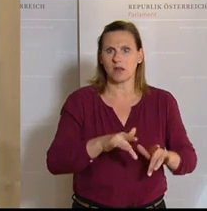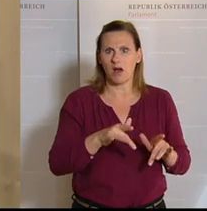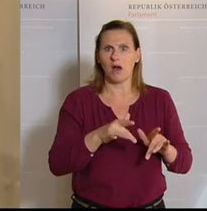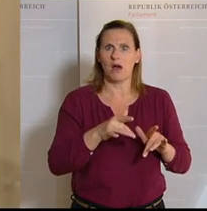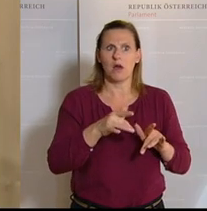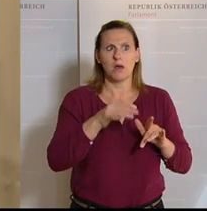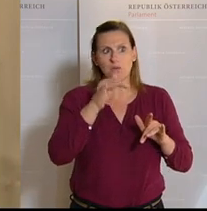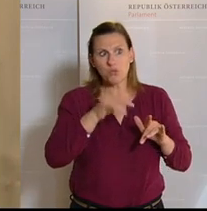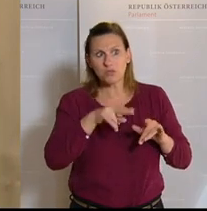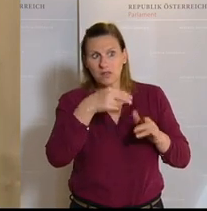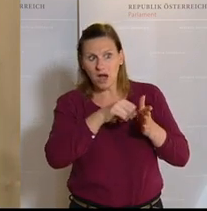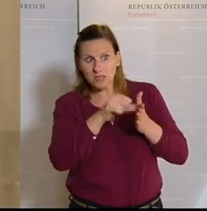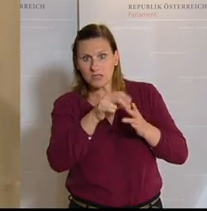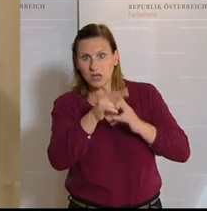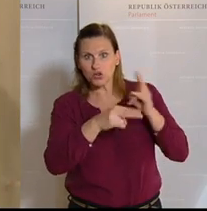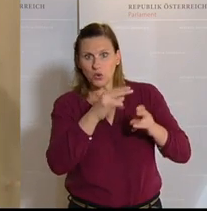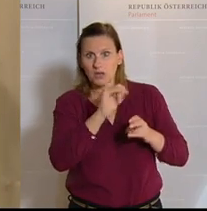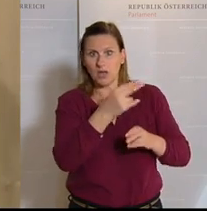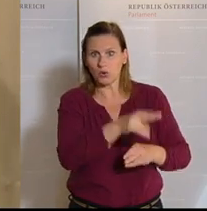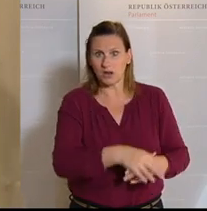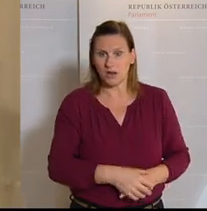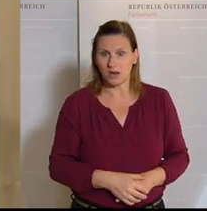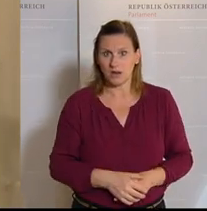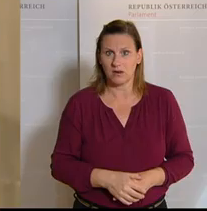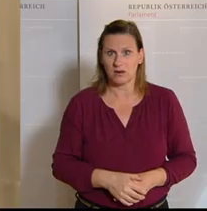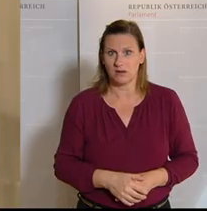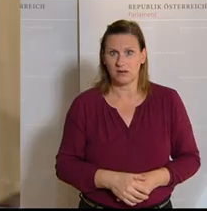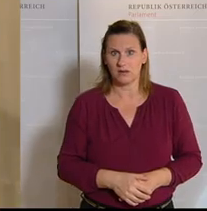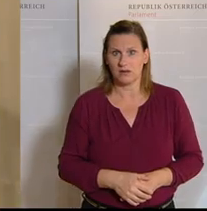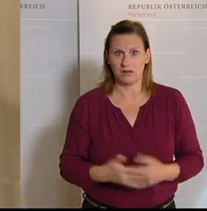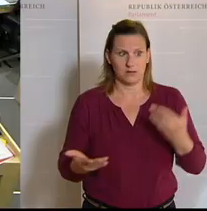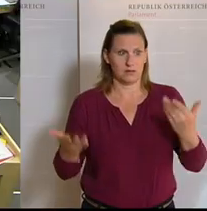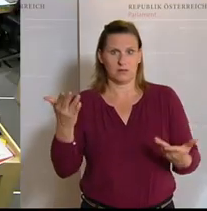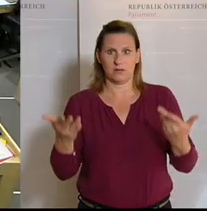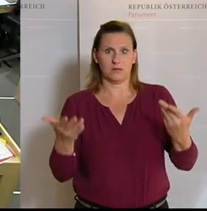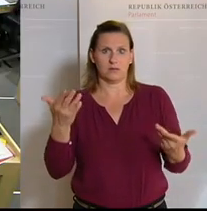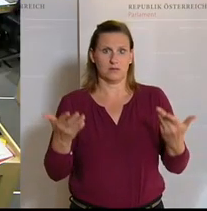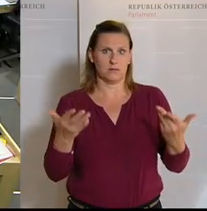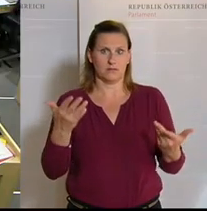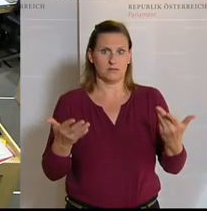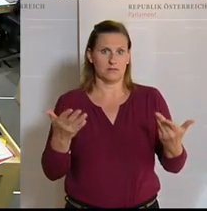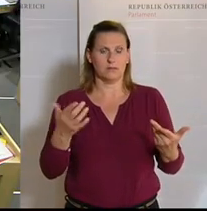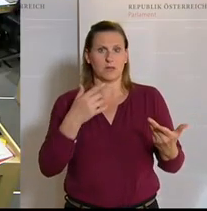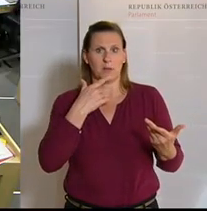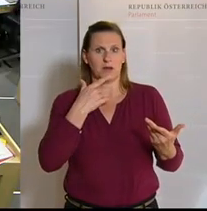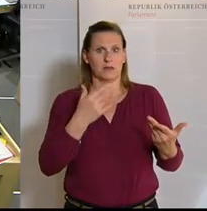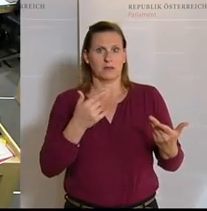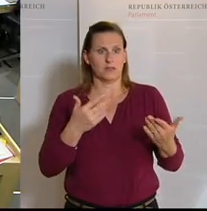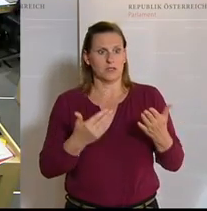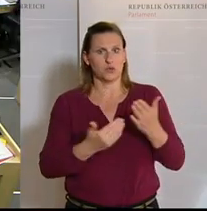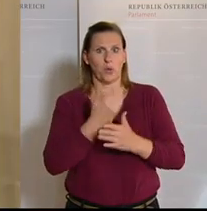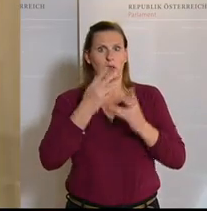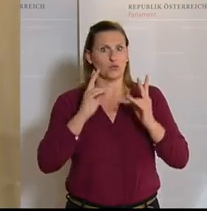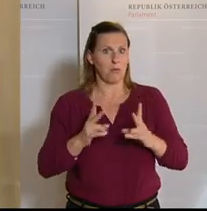Steuern nachzahlen müssen. Das ist wohl die neue